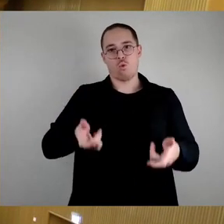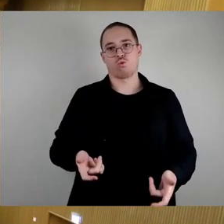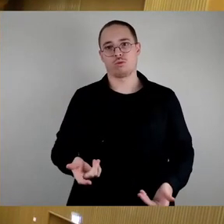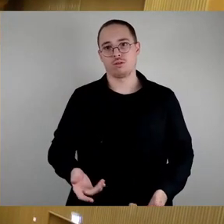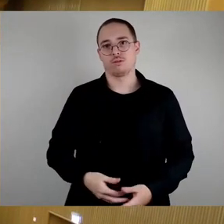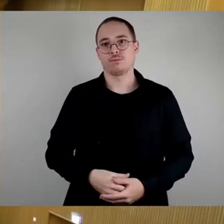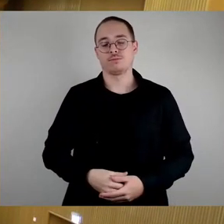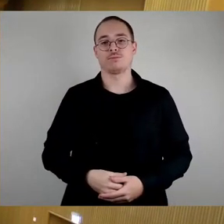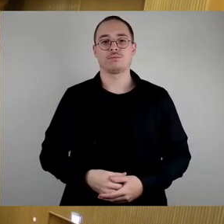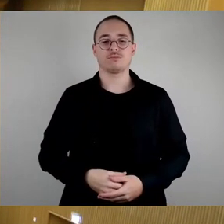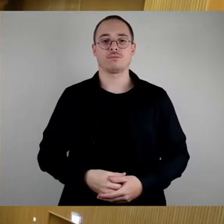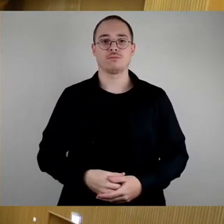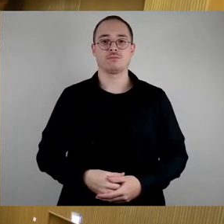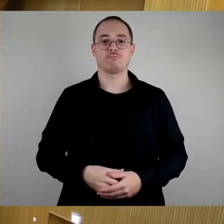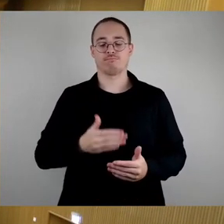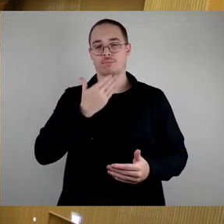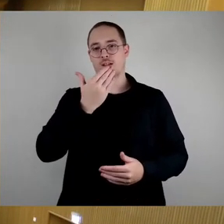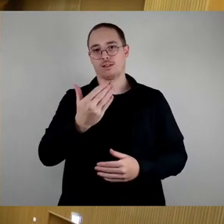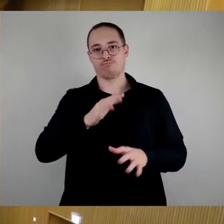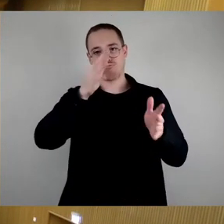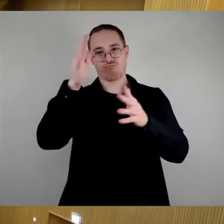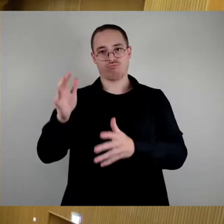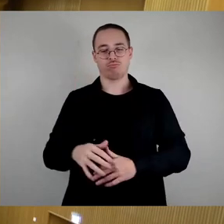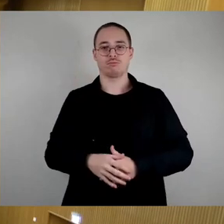Als nächstes SPD-Fraktion, Herr Recht.